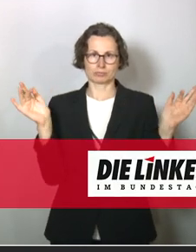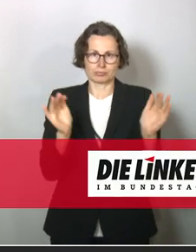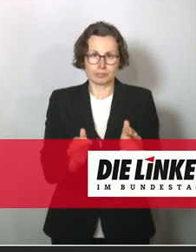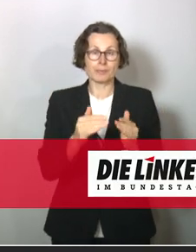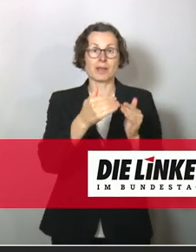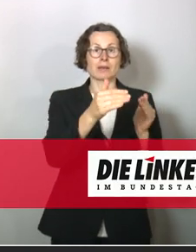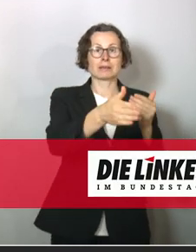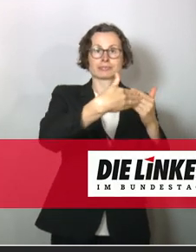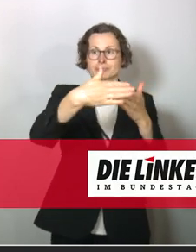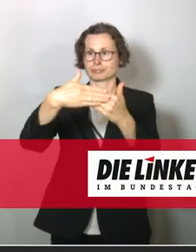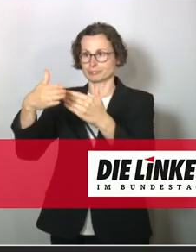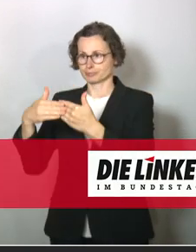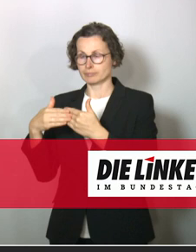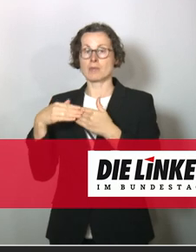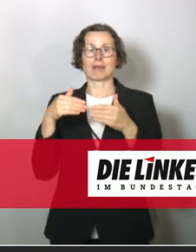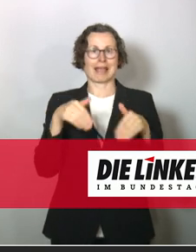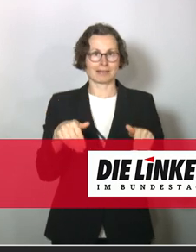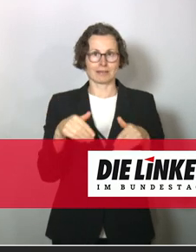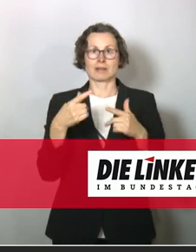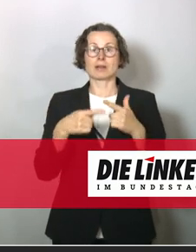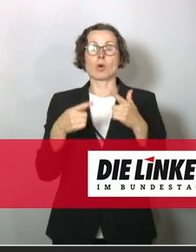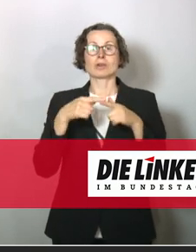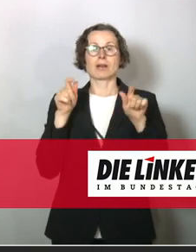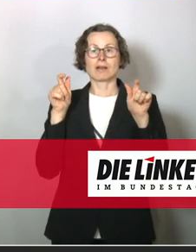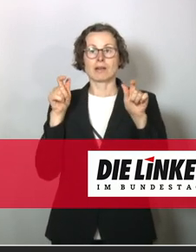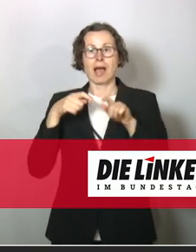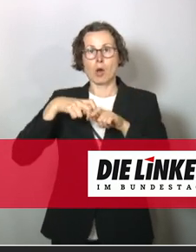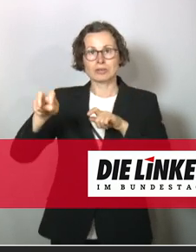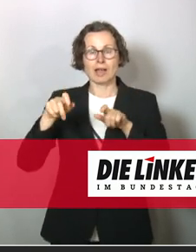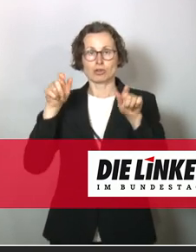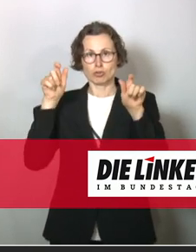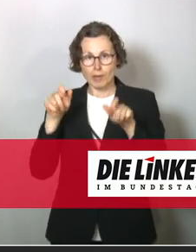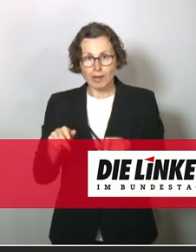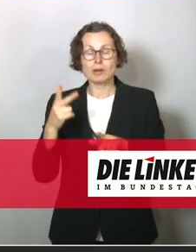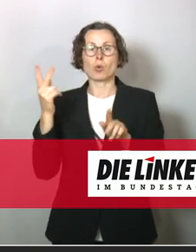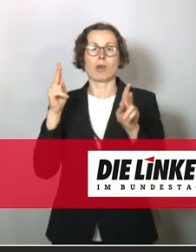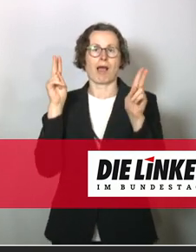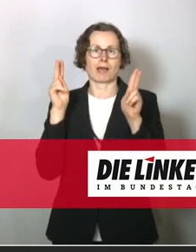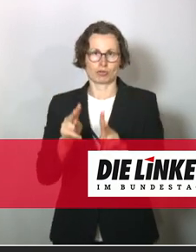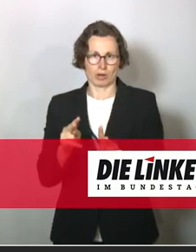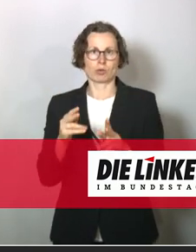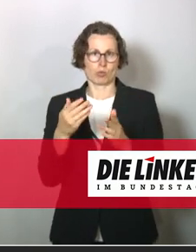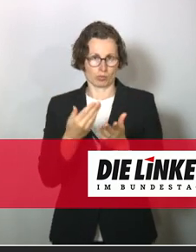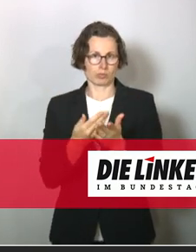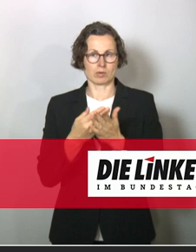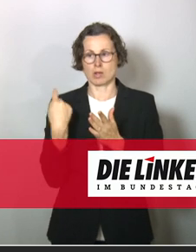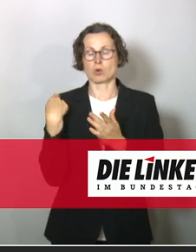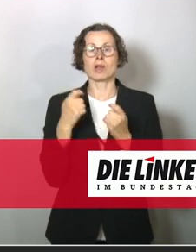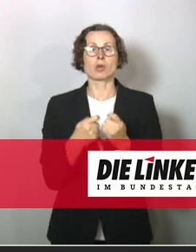und dadurch, dass wir Ausgangssperren oder Ausgangseinschränkungen beschlossen haben und